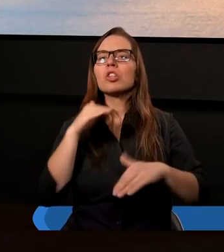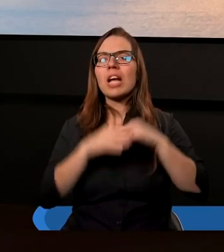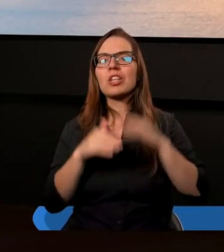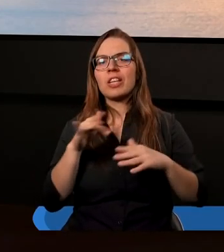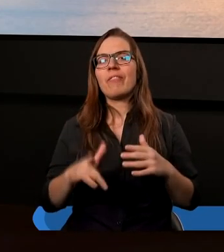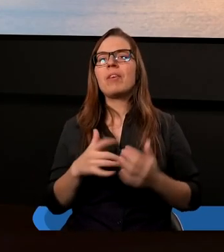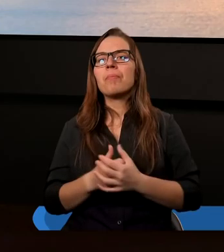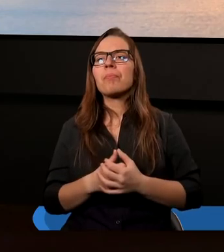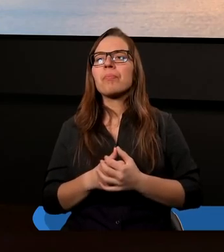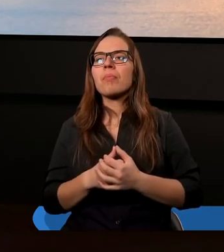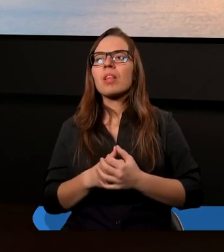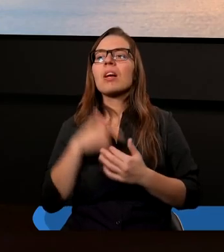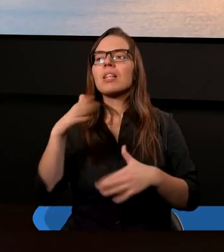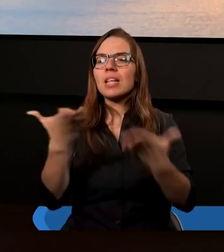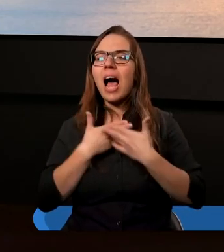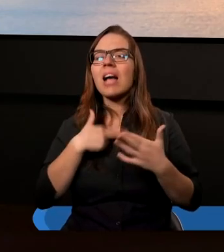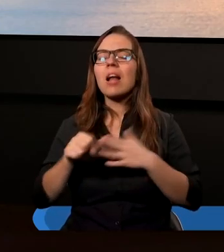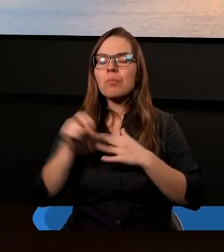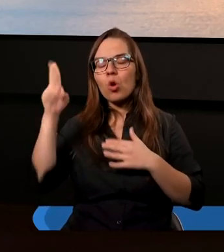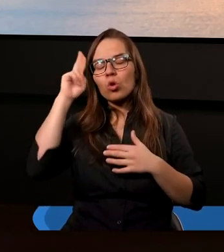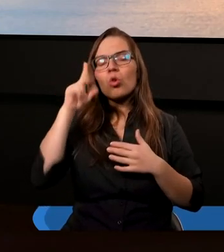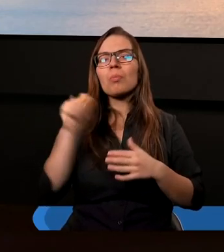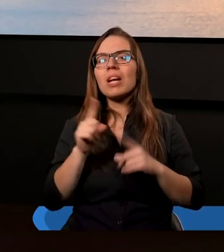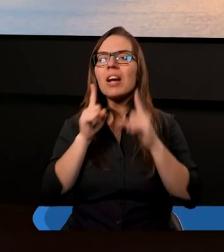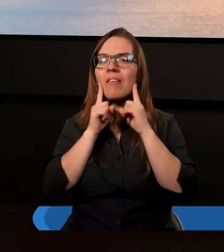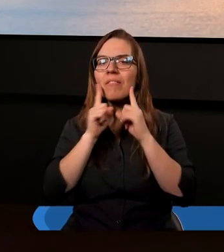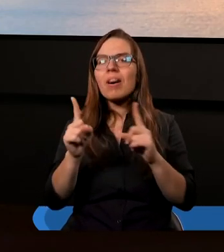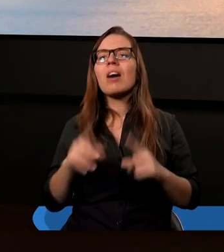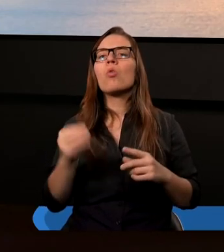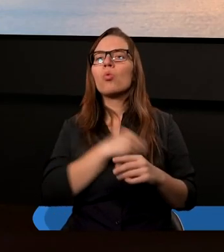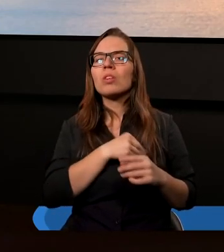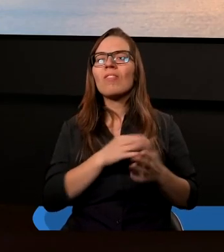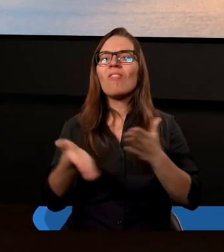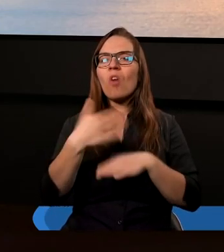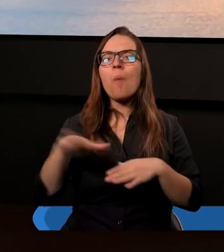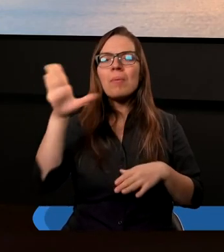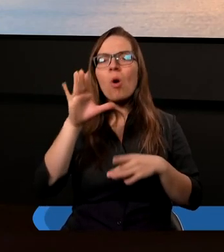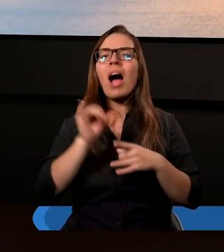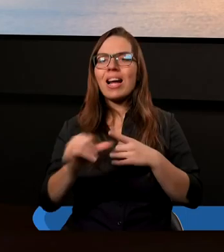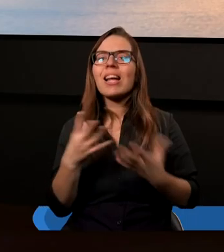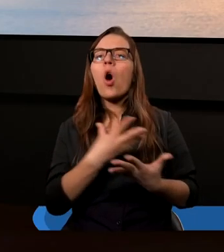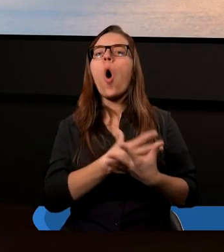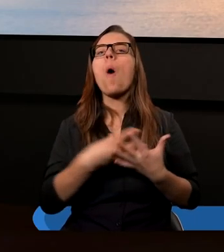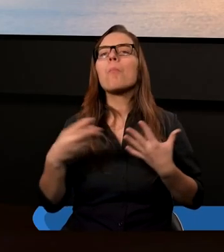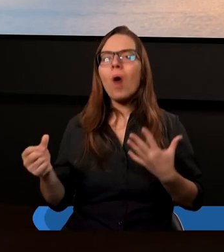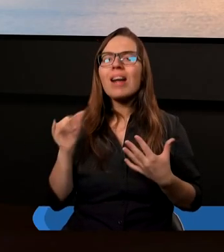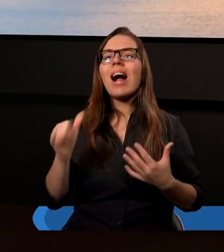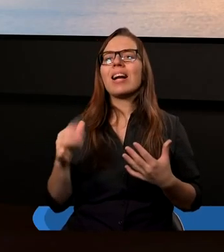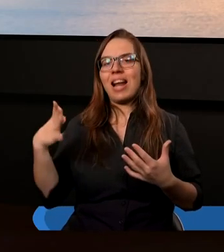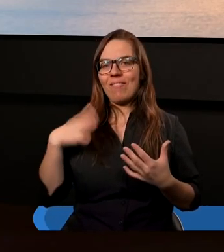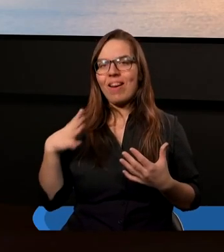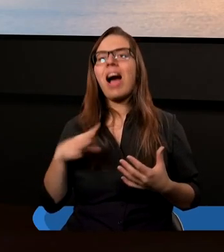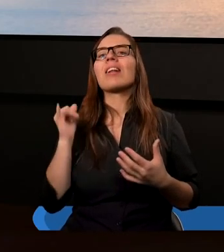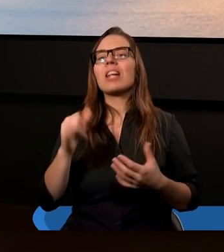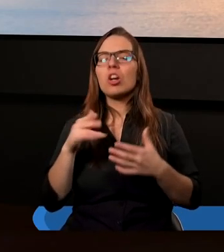da do zrozumienia rzeczywiście uczciwość wobec Boga to jest przede wszystkim bycia wiernym Bogu,